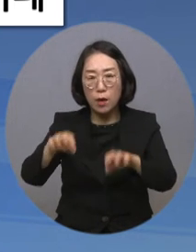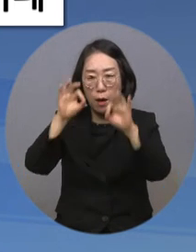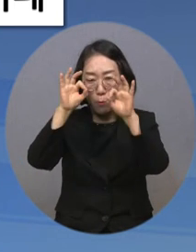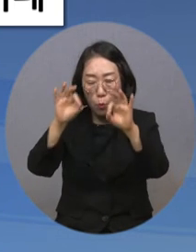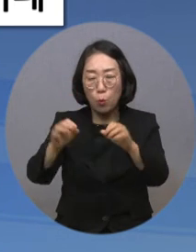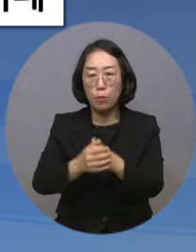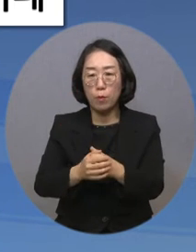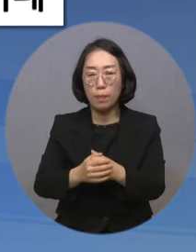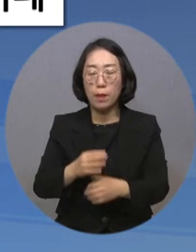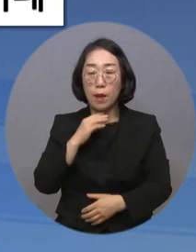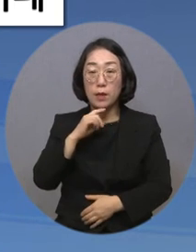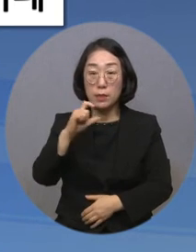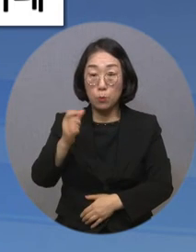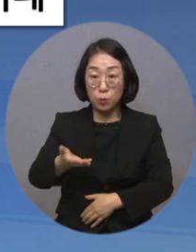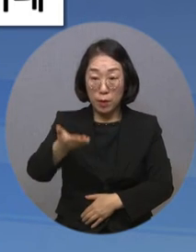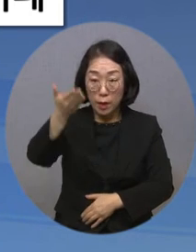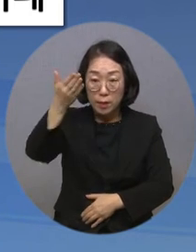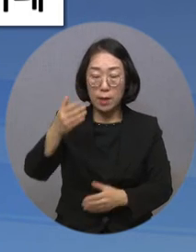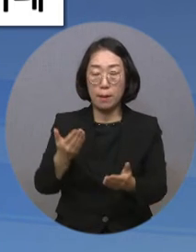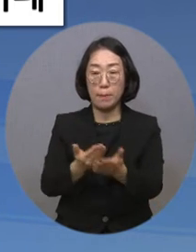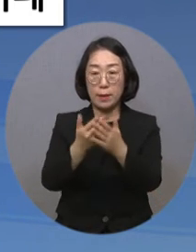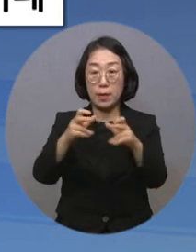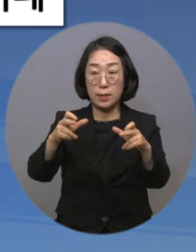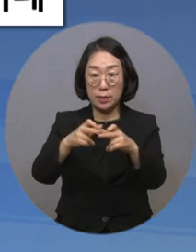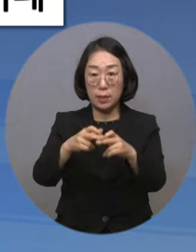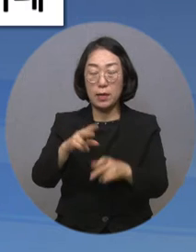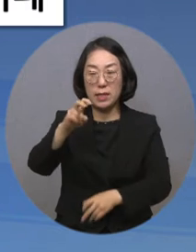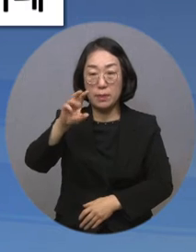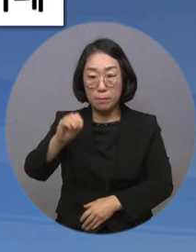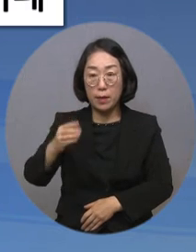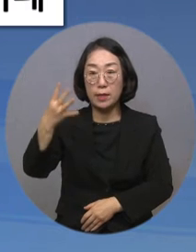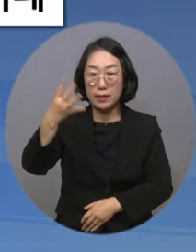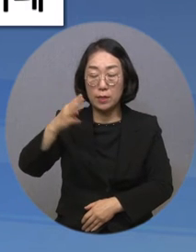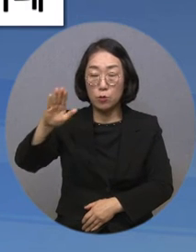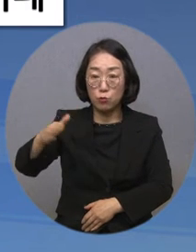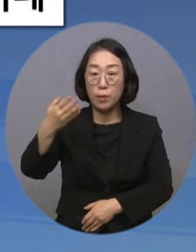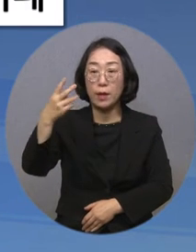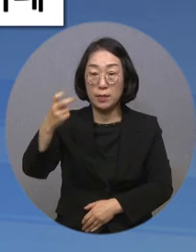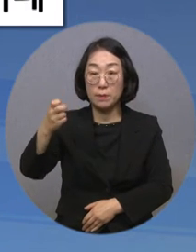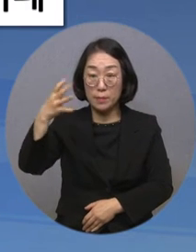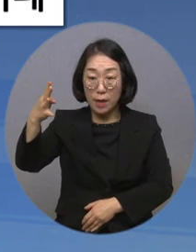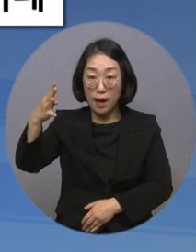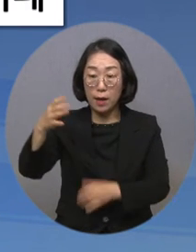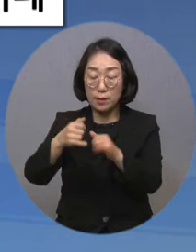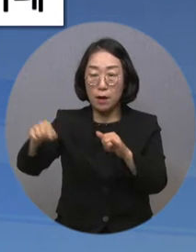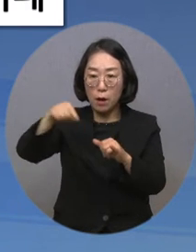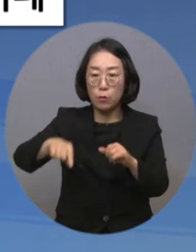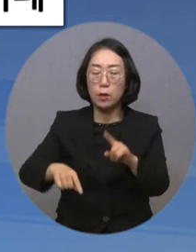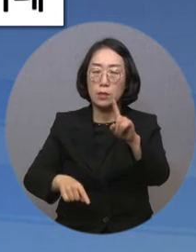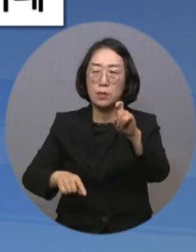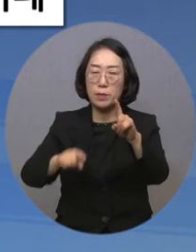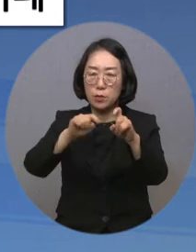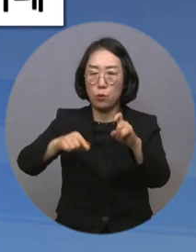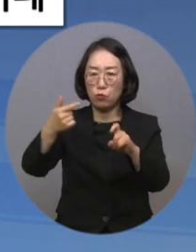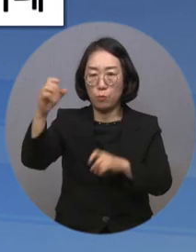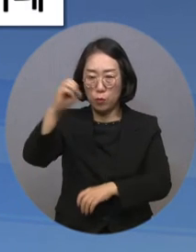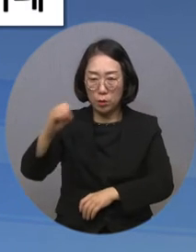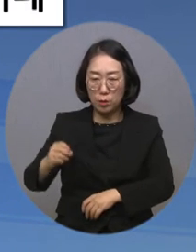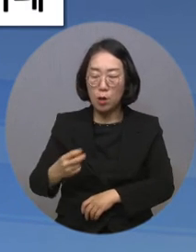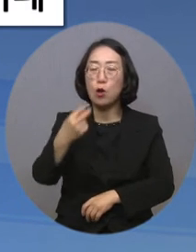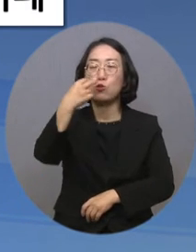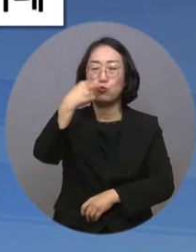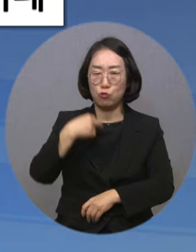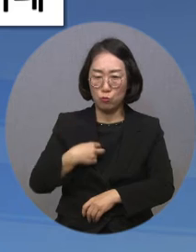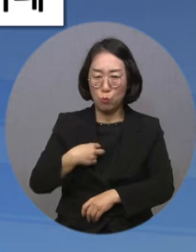만 15세 이상 발달장애인 20만 4924명 중 11.6%가 중복장애가 있다고